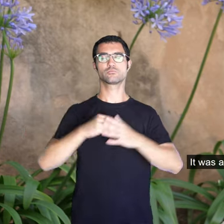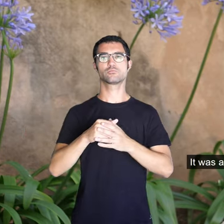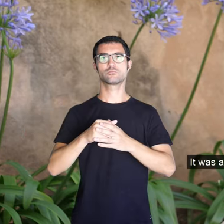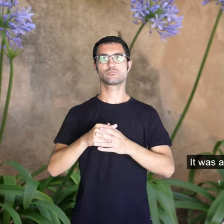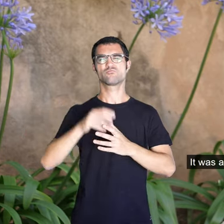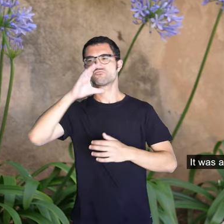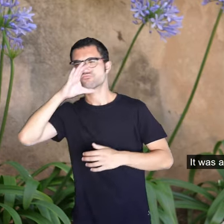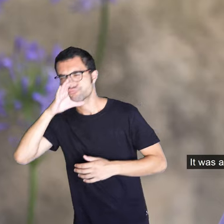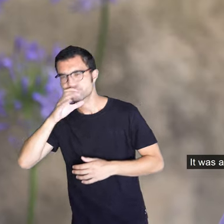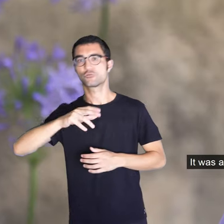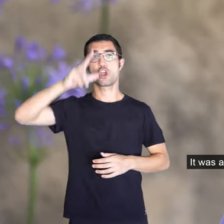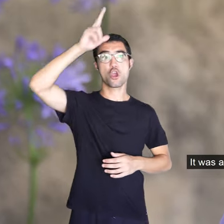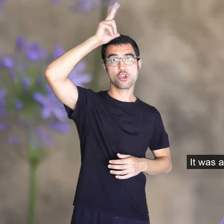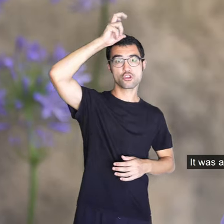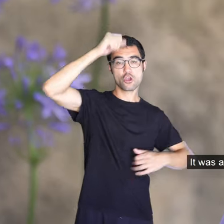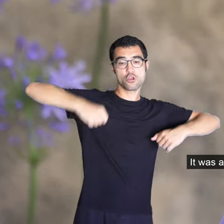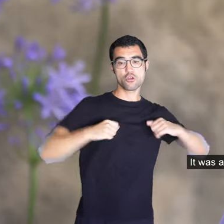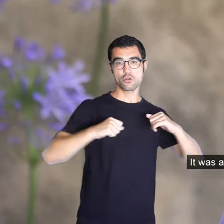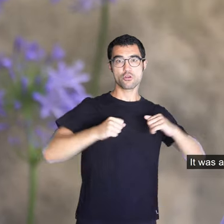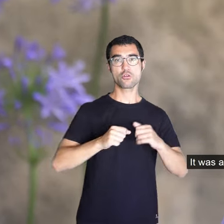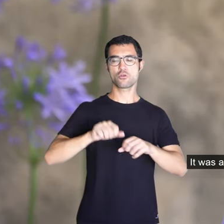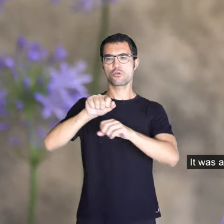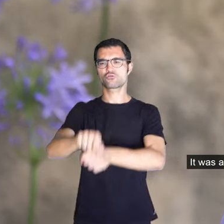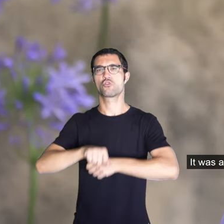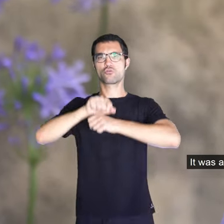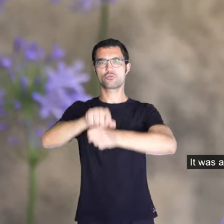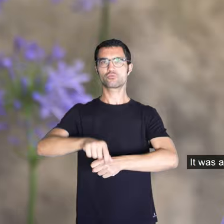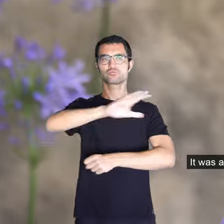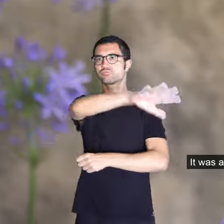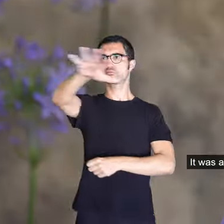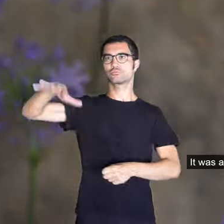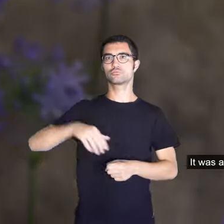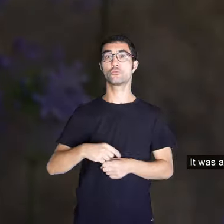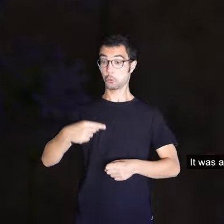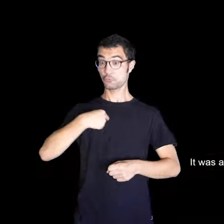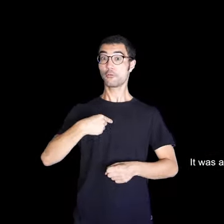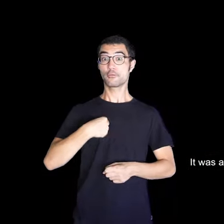gallines, de tot. Quan m'ho anàvem així, jo m'agradava.